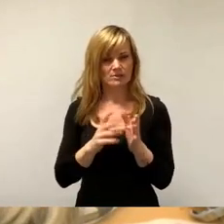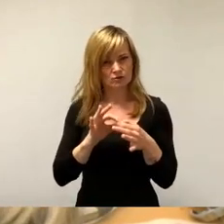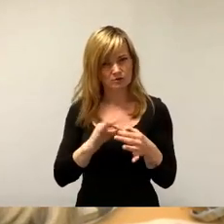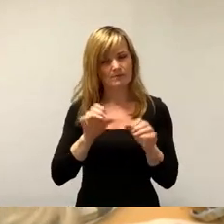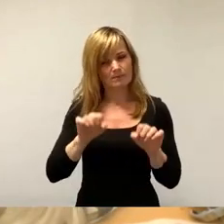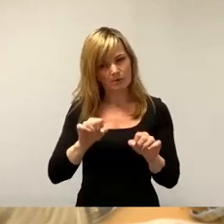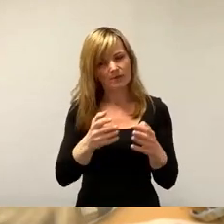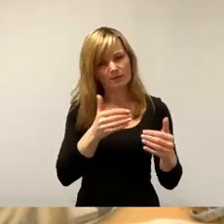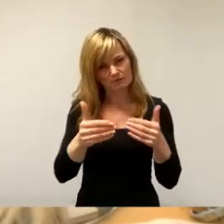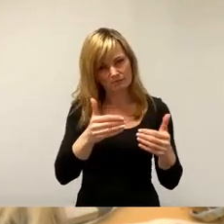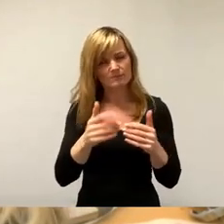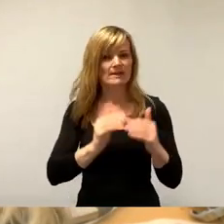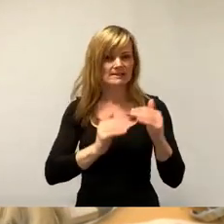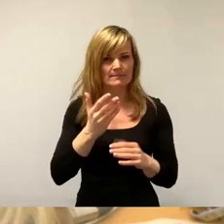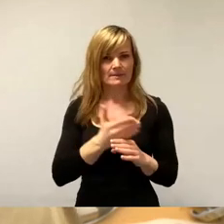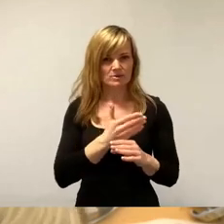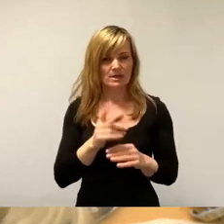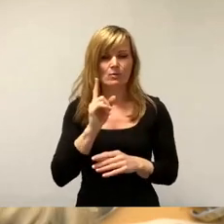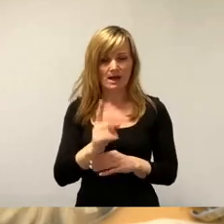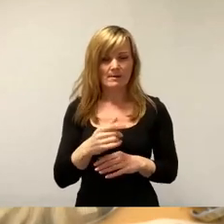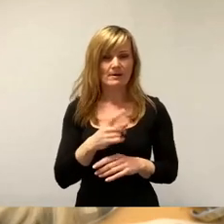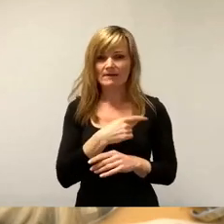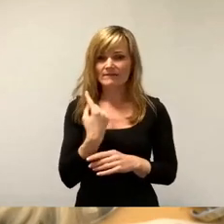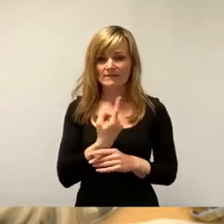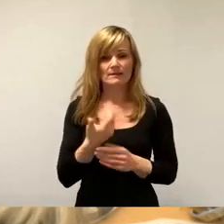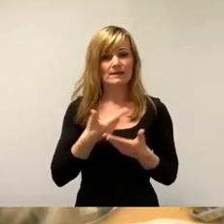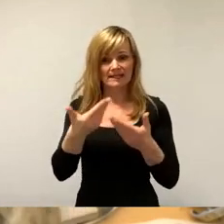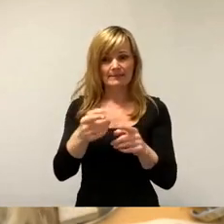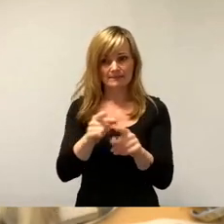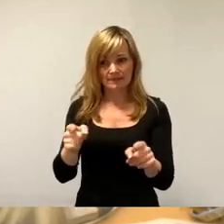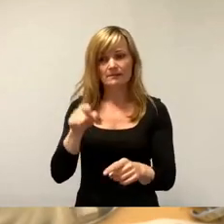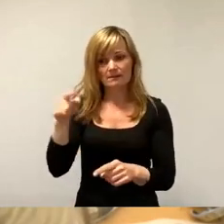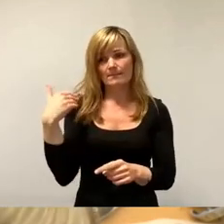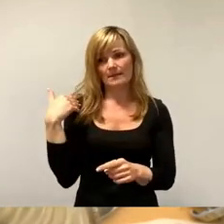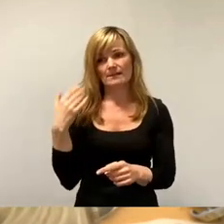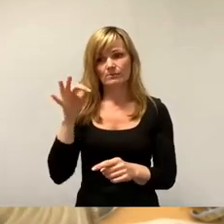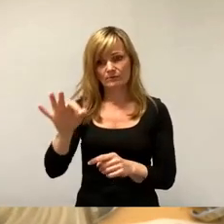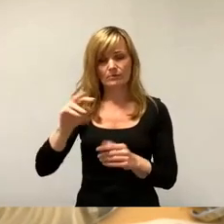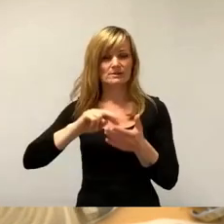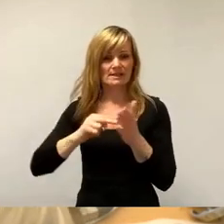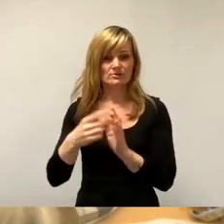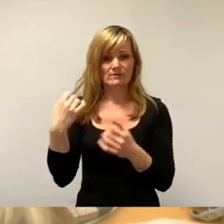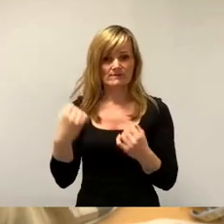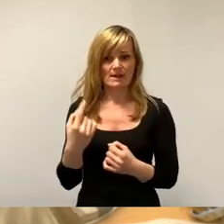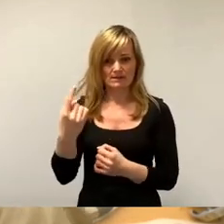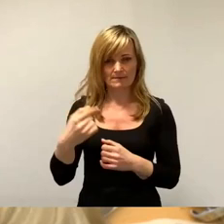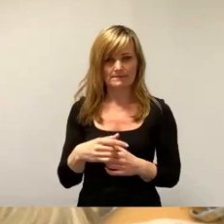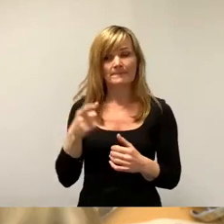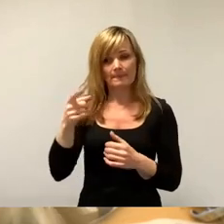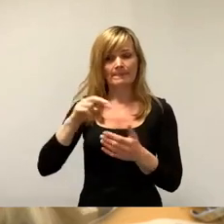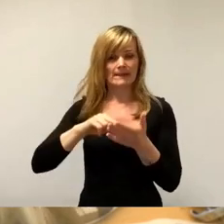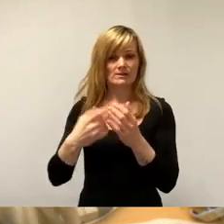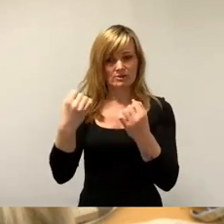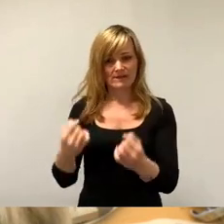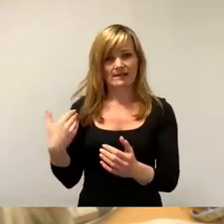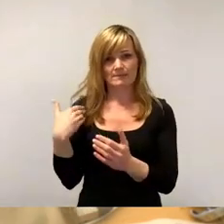was wir hier dann nicht geben, belastet eben die technischen Werke. Das ist der Ärger. Und es ist den technischen Werken bisher nicht möglich, ohne